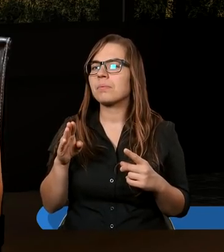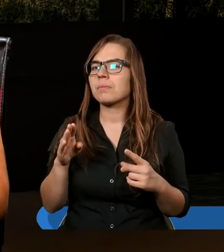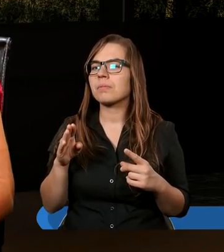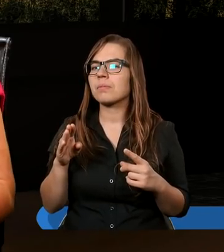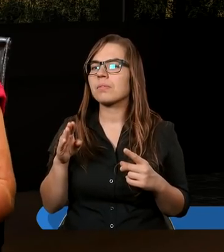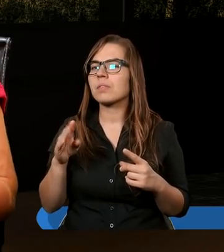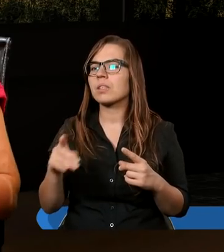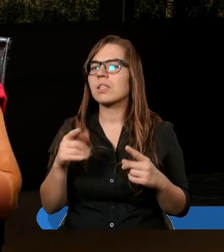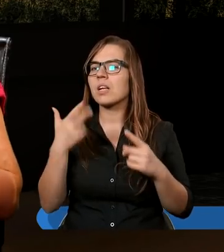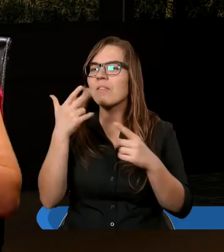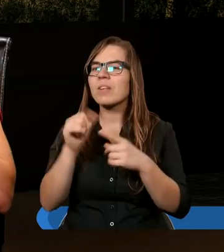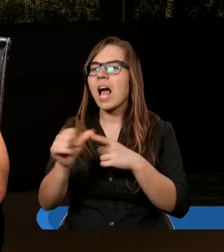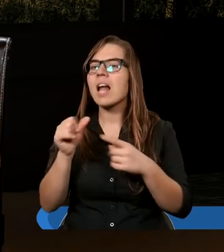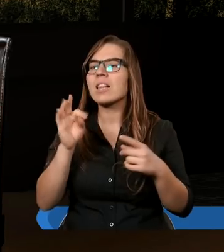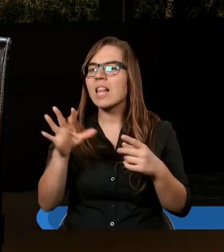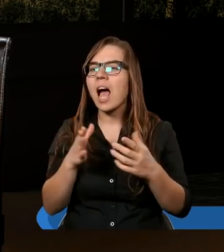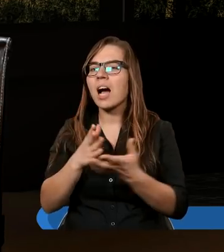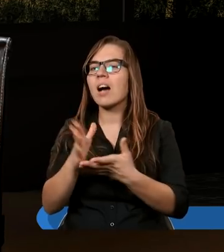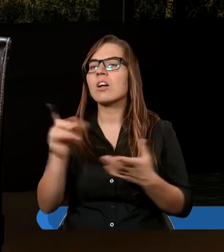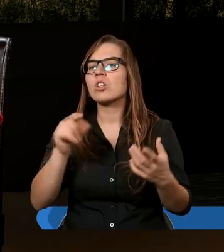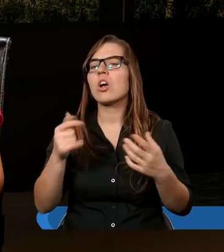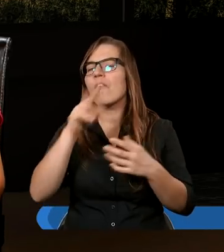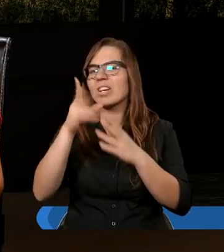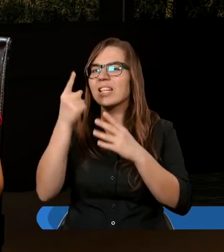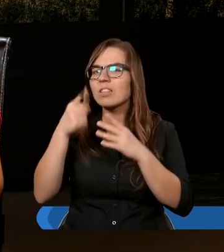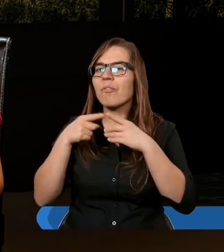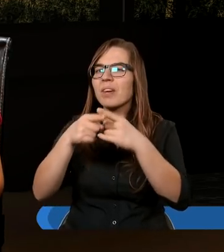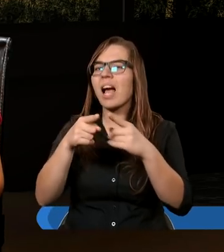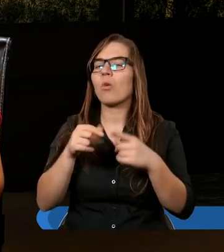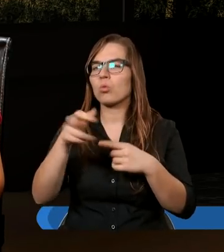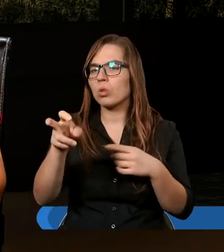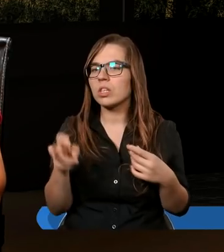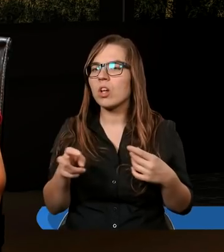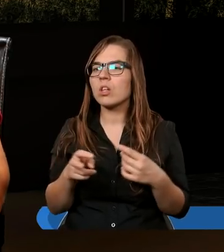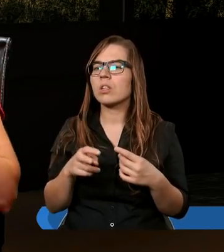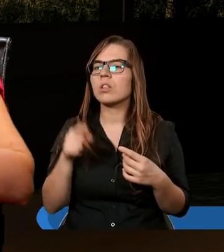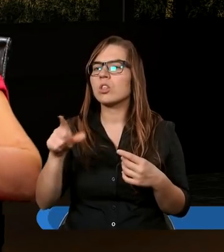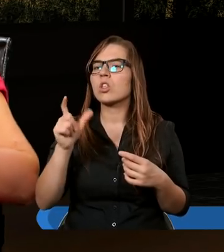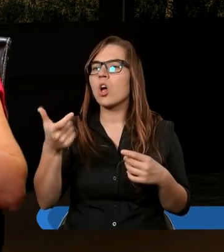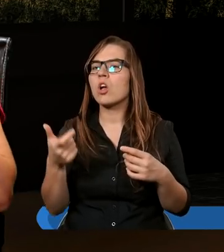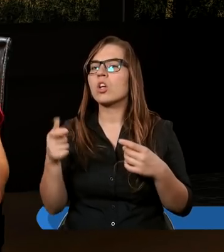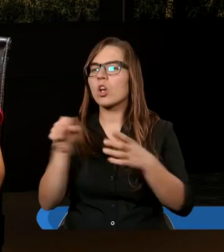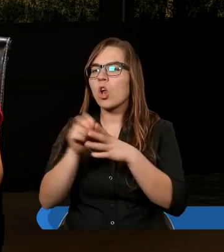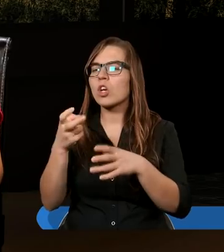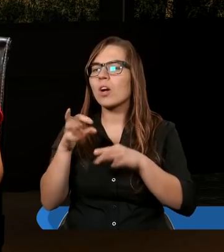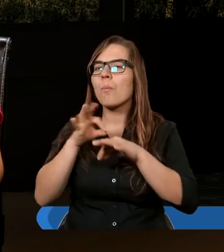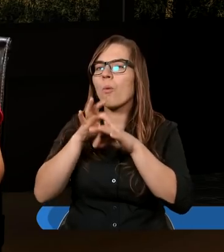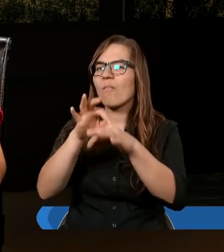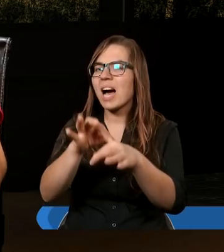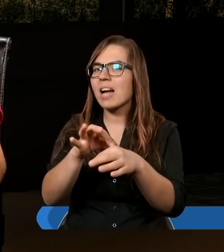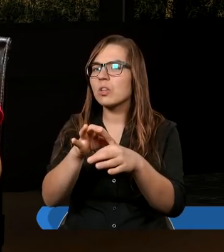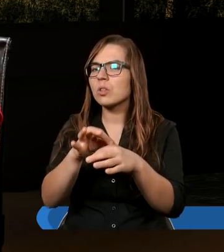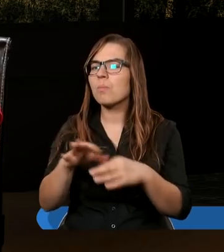to zmiana jest taka, że wszyscy zaczynają iść w jednym kierunku. I to jest to, do czego prowadzi